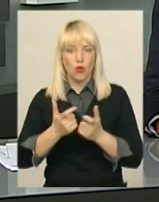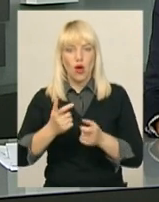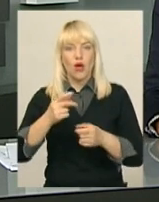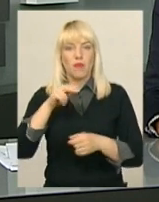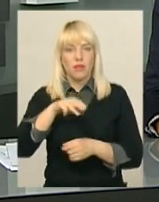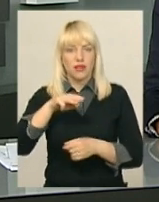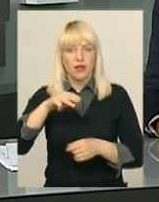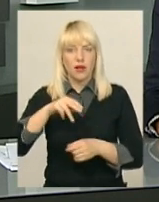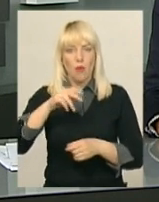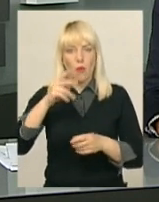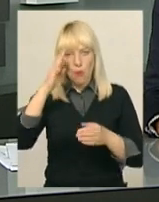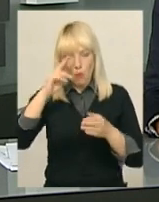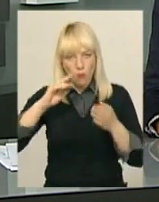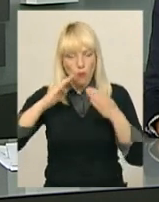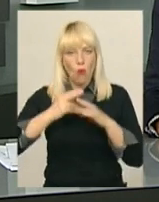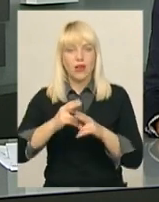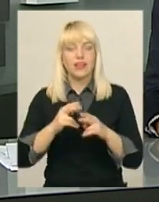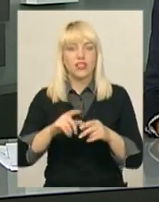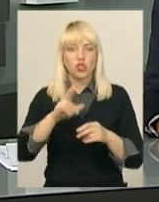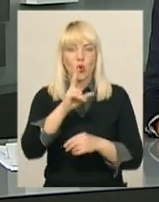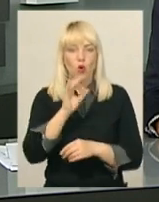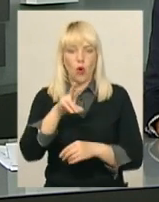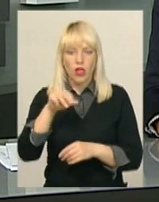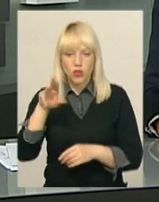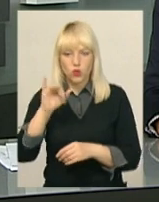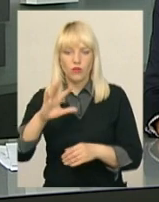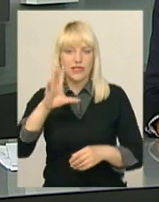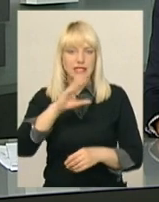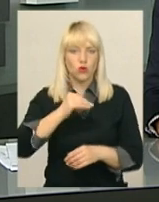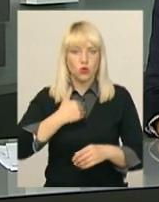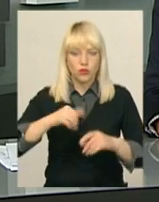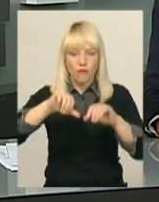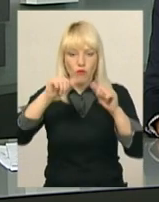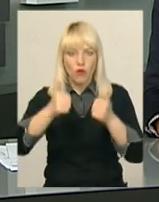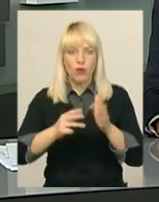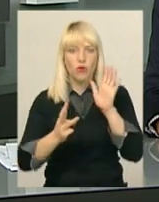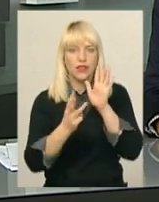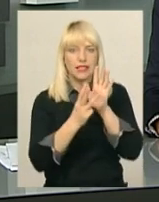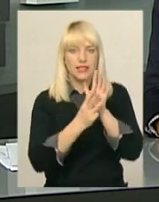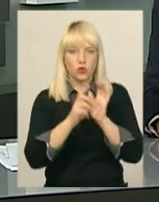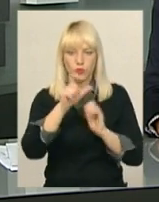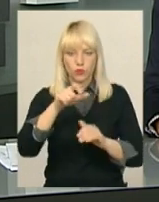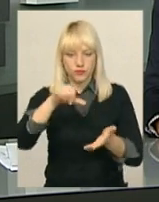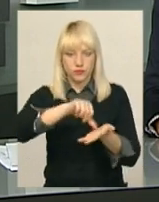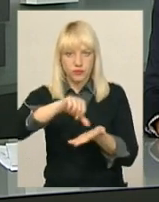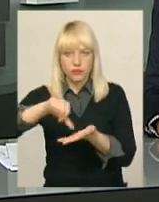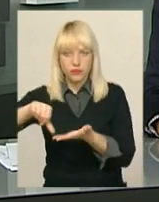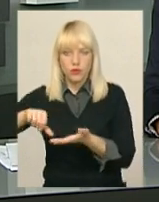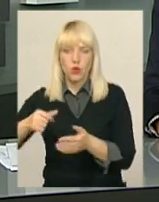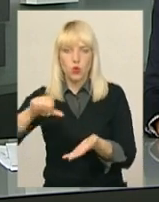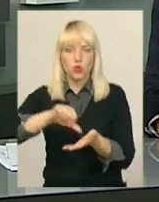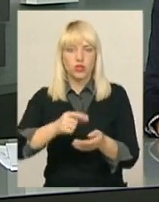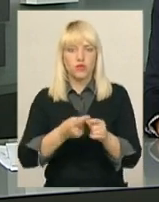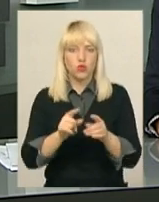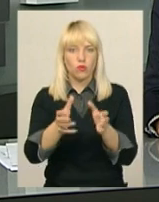Зарічанській, близько півтори тисячі осіб стануть у форму тризуба. Про це повідомляє пресслужба Хмельницької міської ради. Участь у цьому